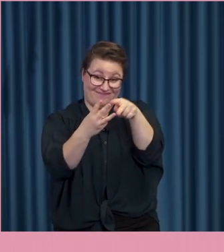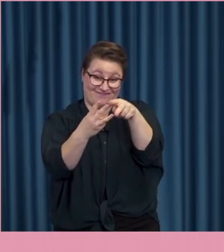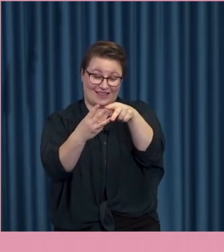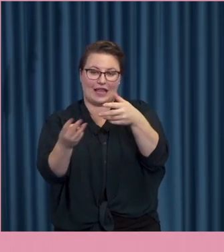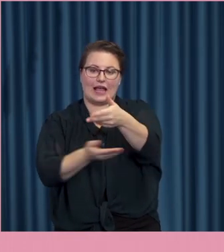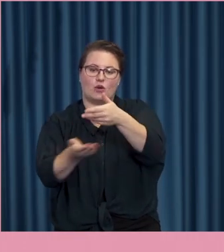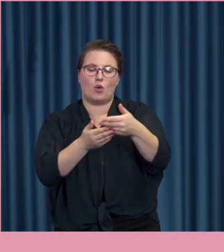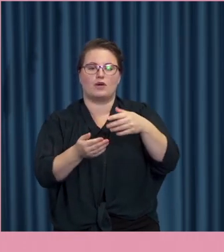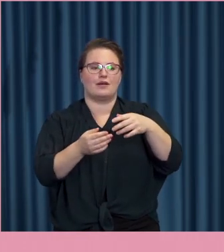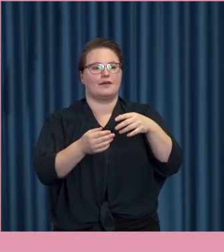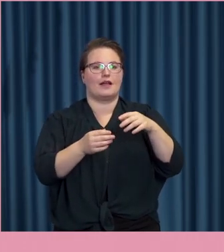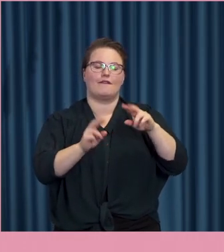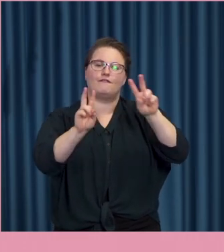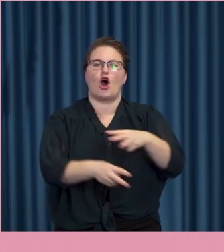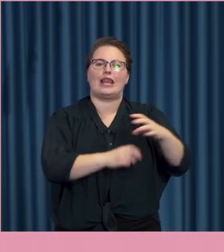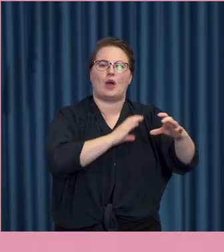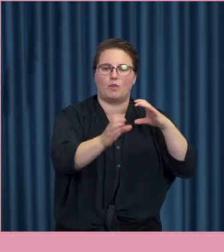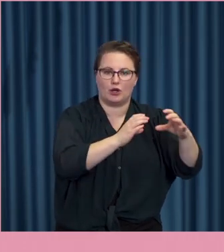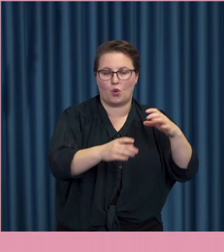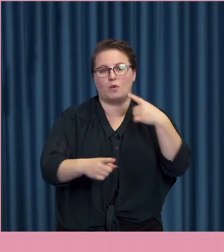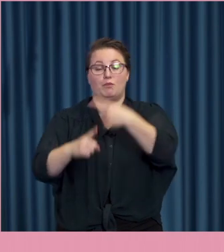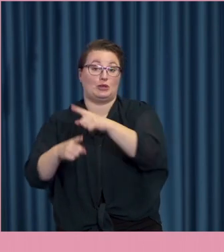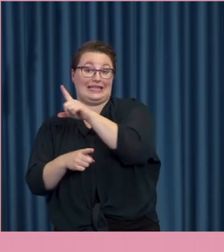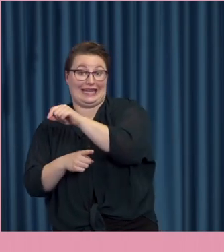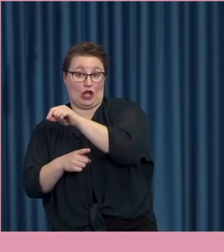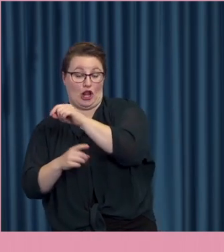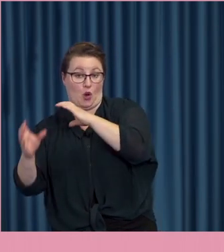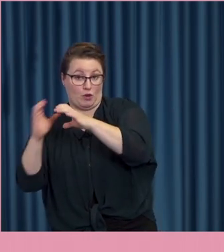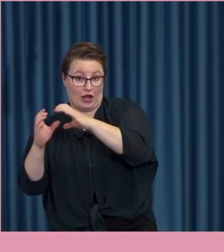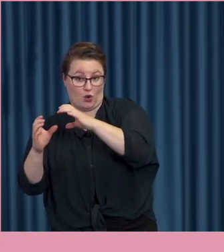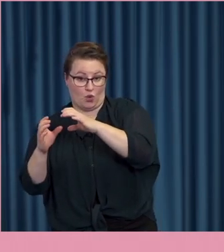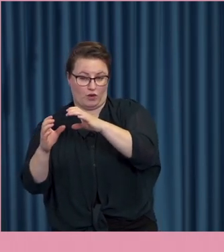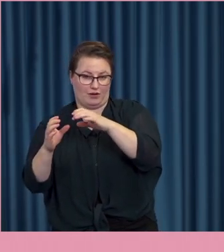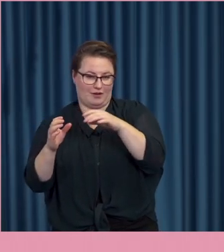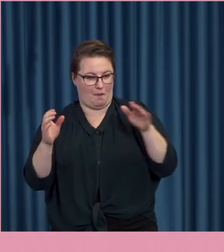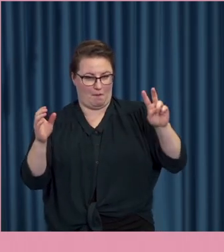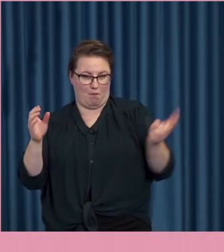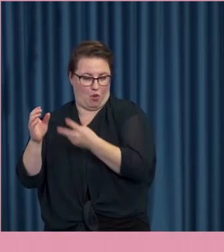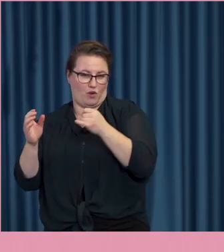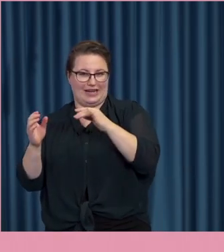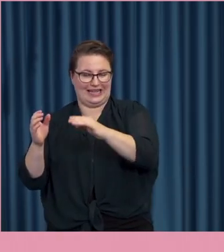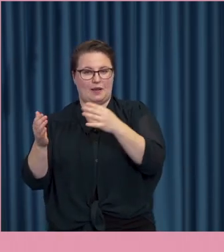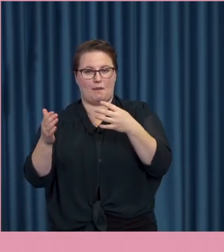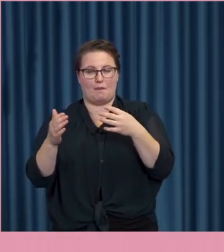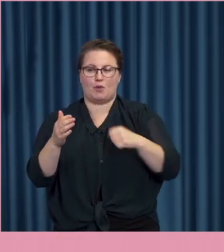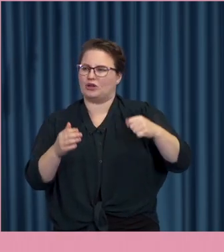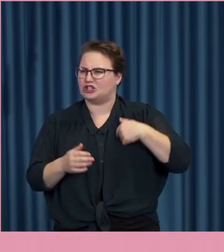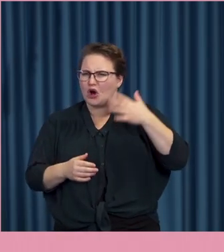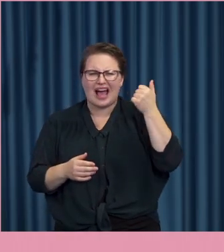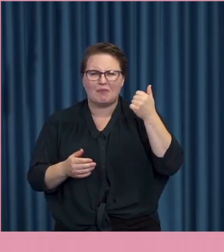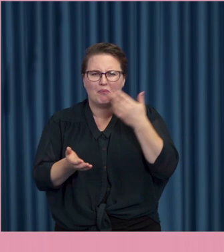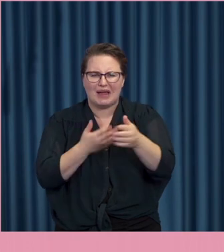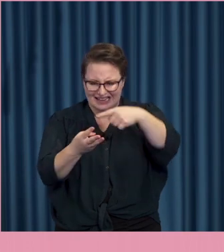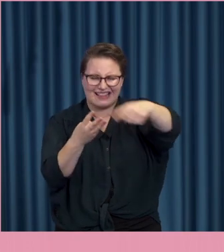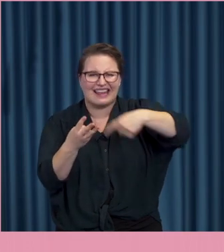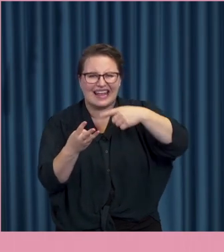traditionell kommunikation och det digitala som brotten har uppkommit i. Jag kan väl säga, dra de här tre